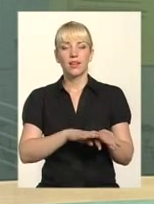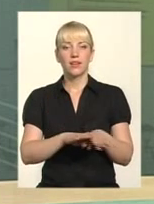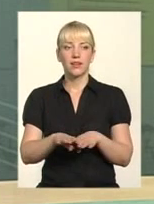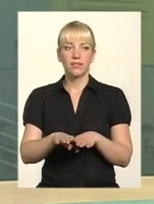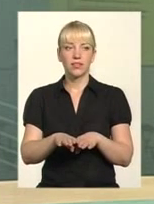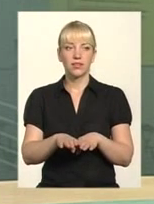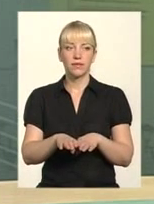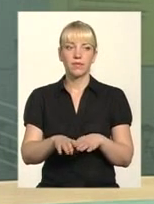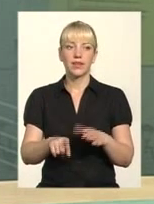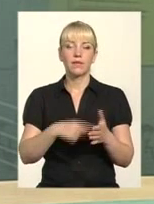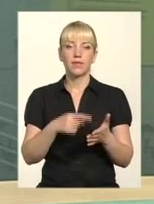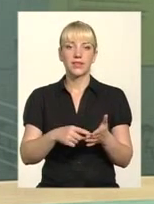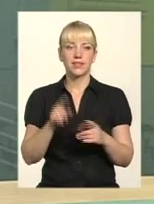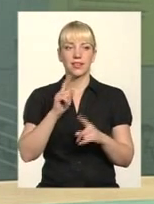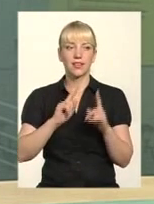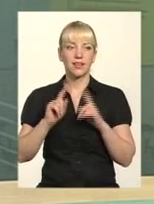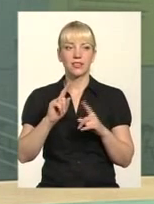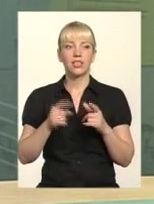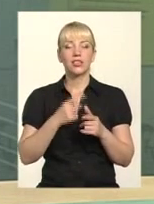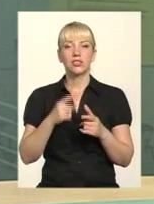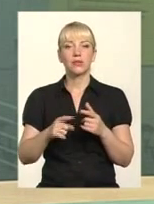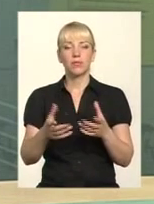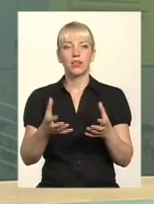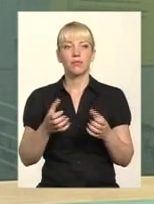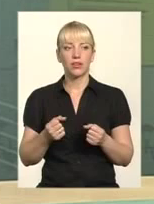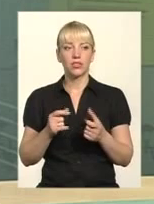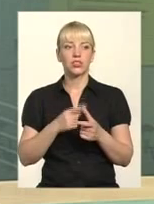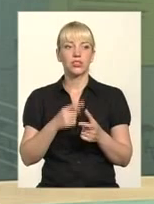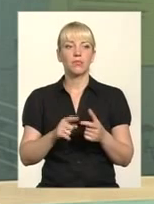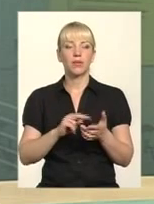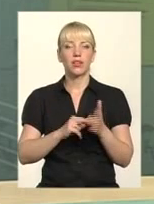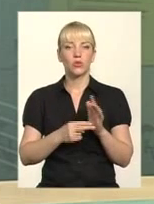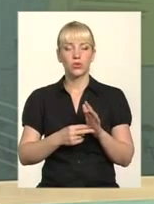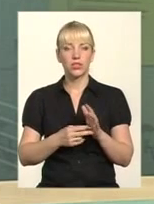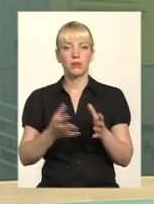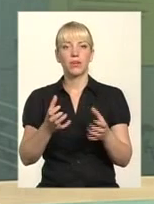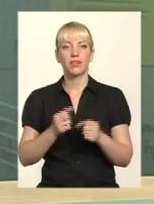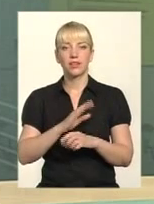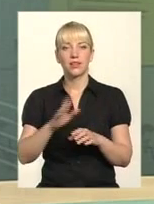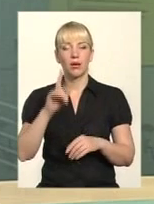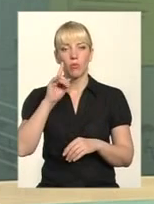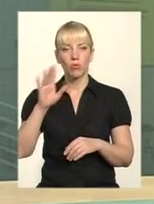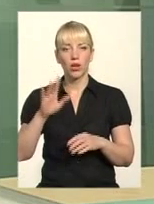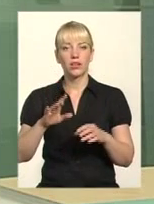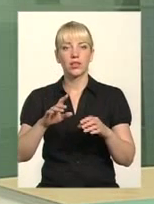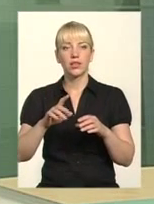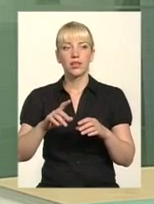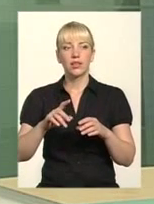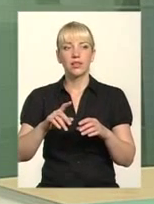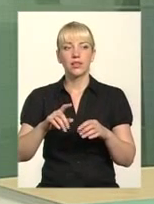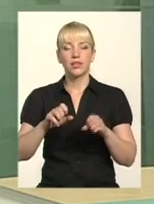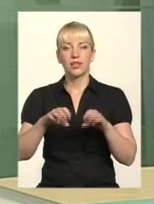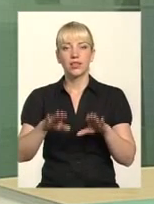міської ради, чи приймають, чи планується прийняття непопулярних рижень про підвищення тарифів?